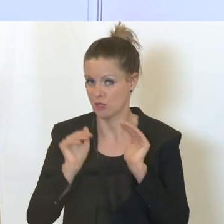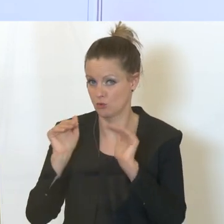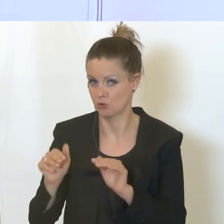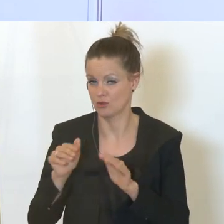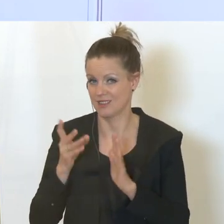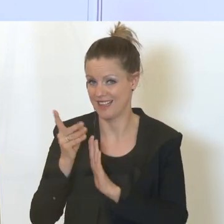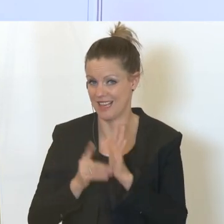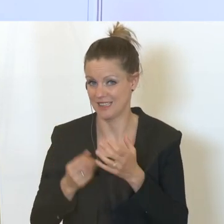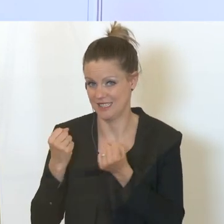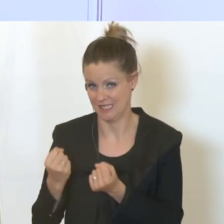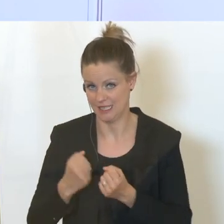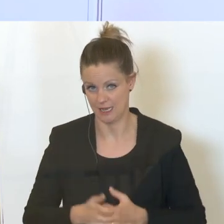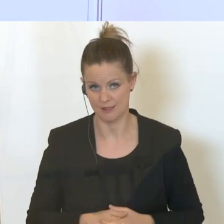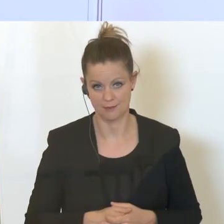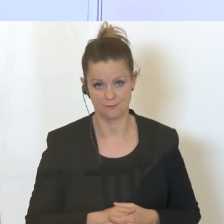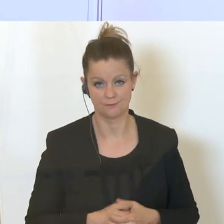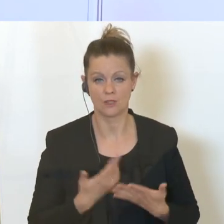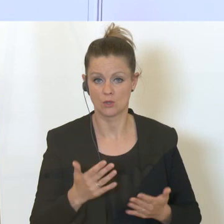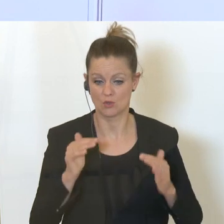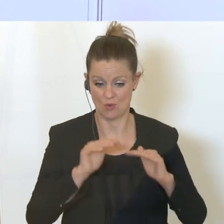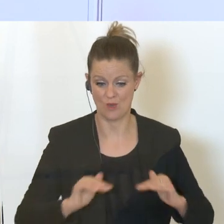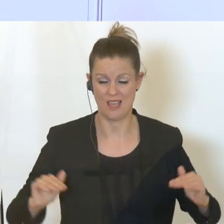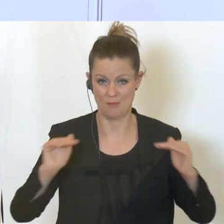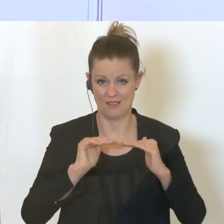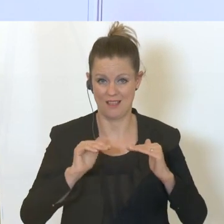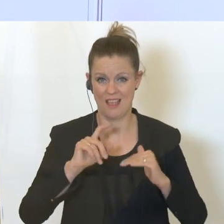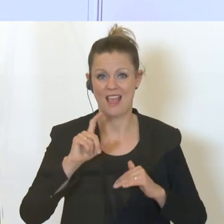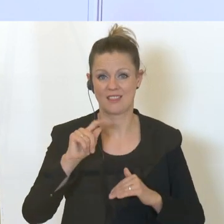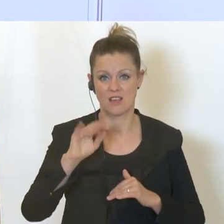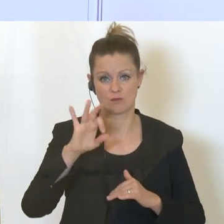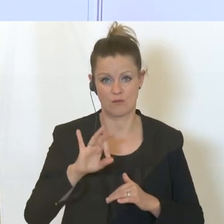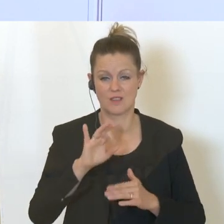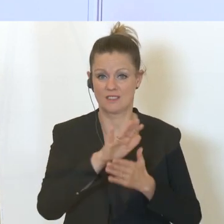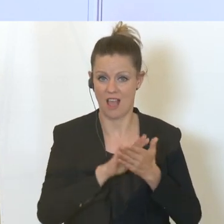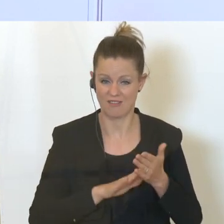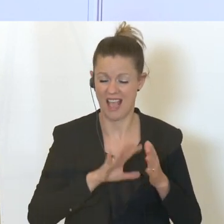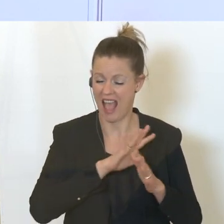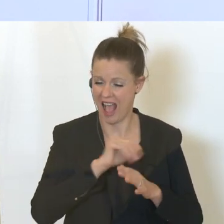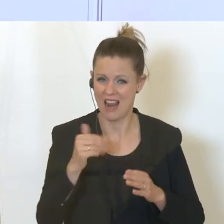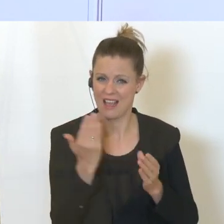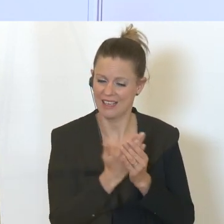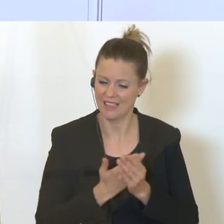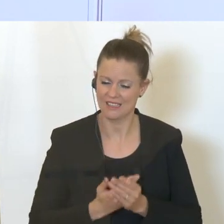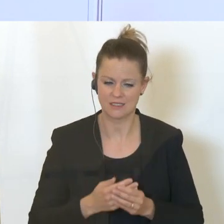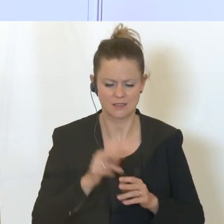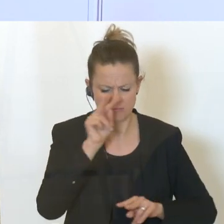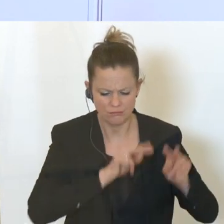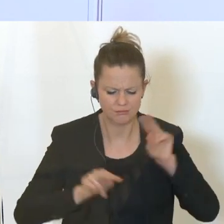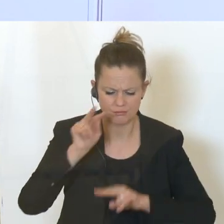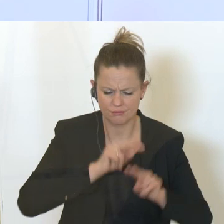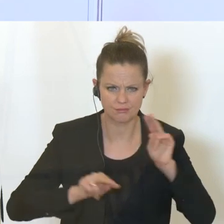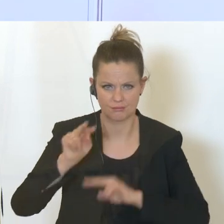Datensicherheit. Und auf dieser Ebene werden wir jetzt die Taskforce beginnen und alle Register entsprechend durchschauen. Es